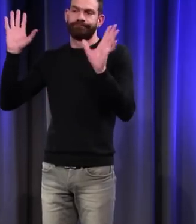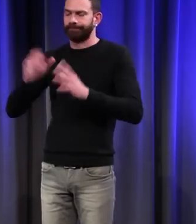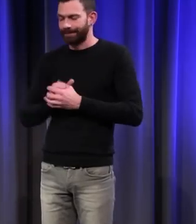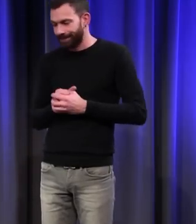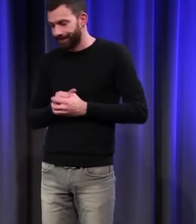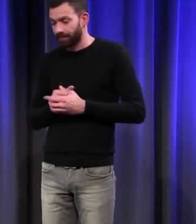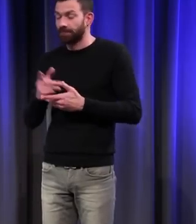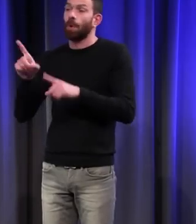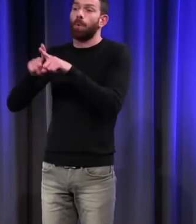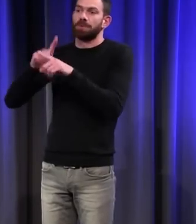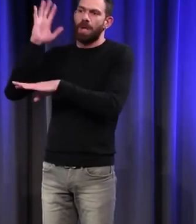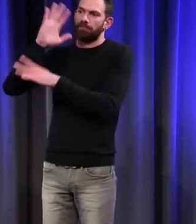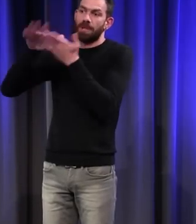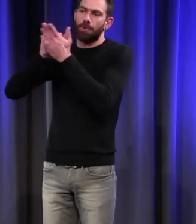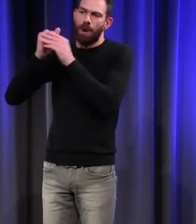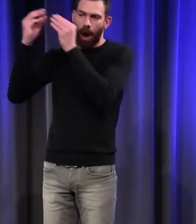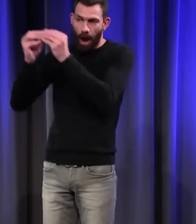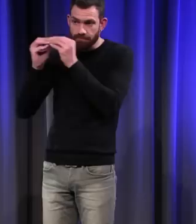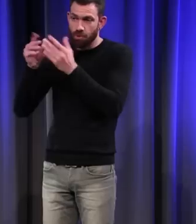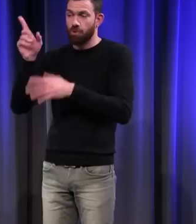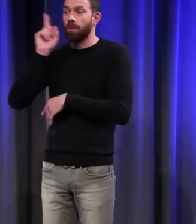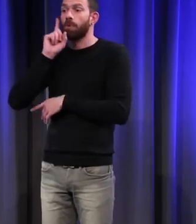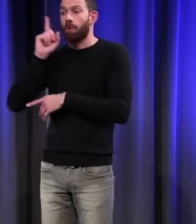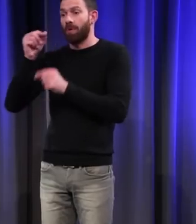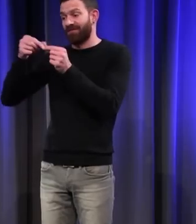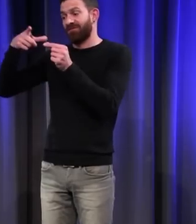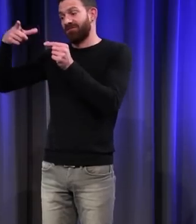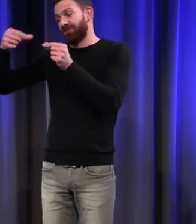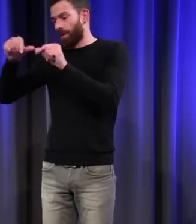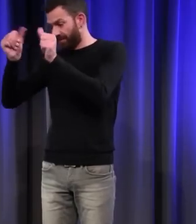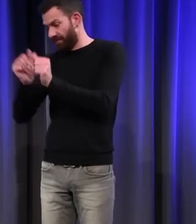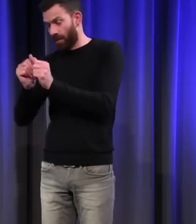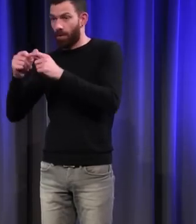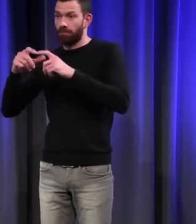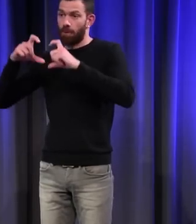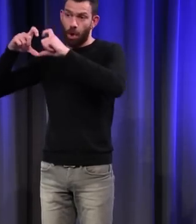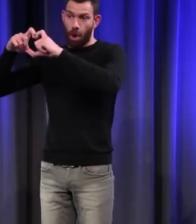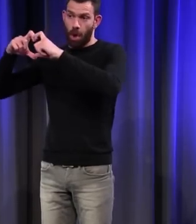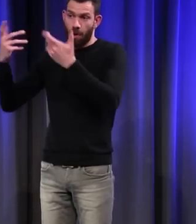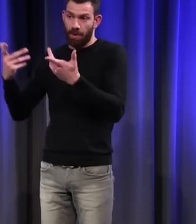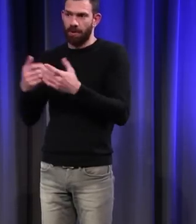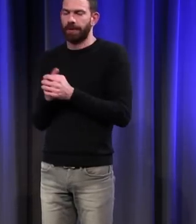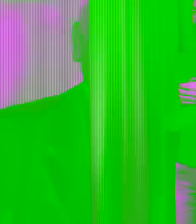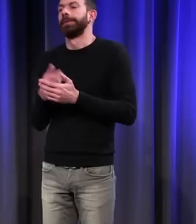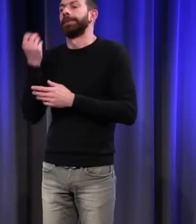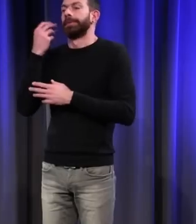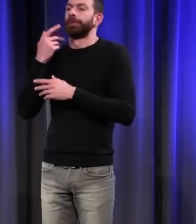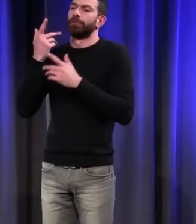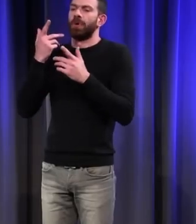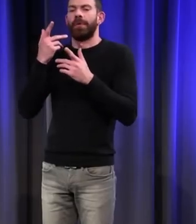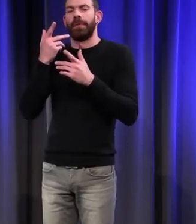C'est l'arbre de l'amour, parce que ces feuilles ont la forme d'un cœur. Le badinage amoureux,'est toujours